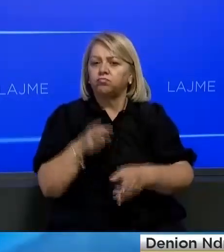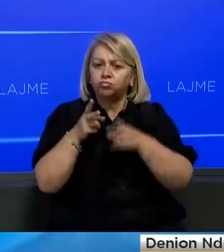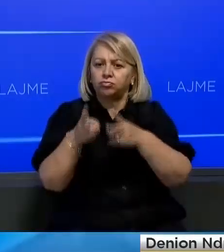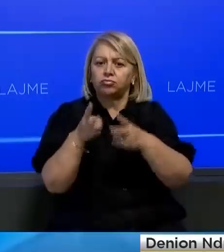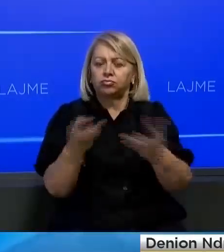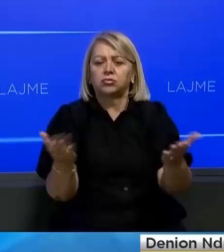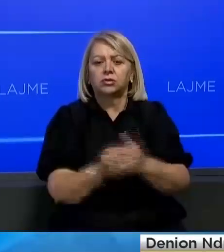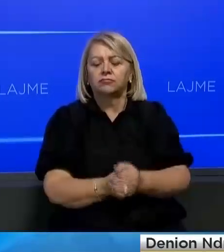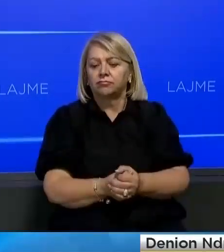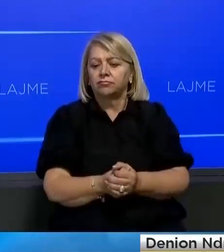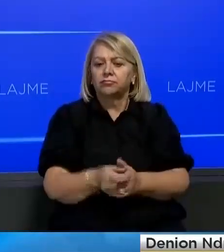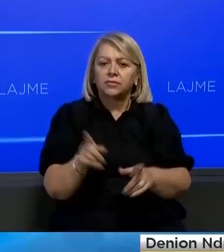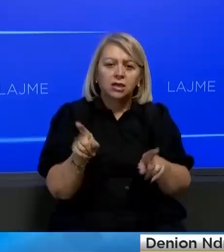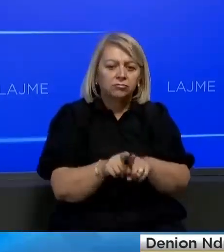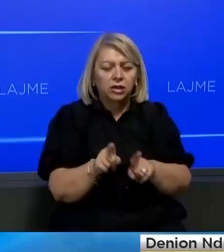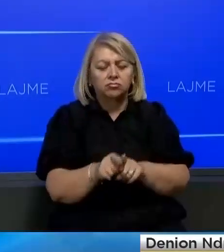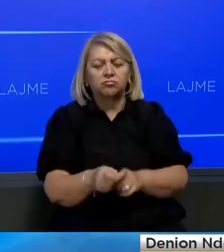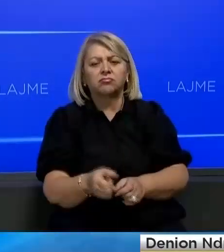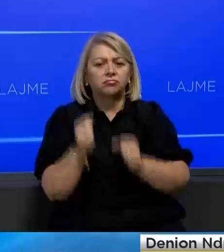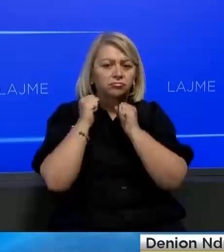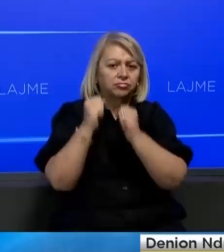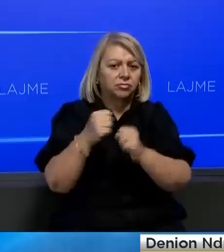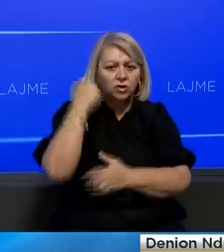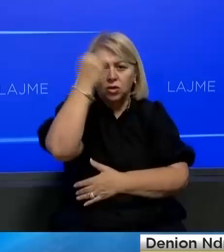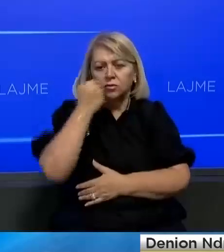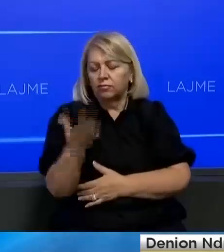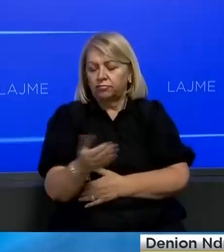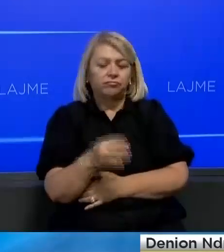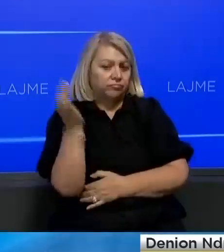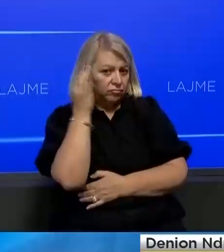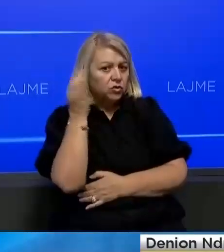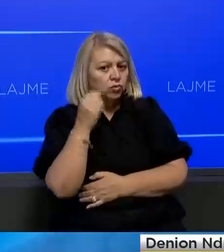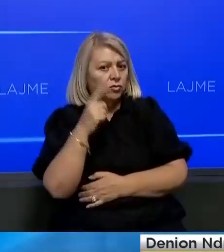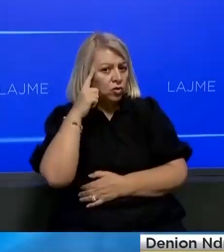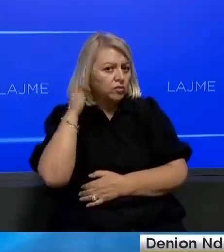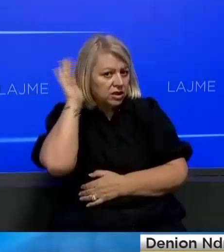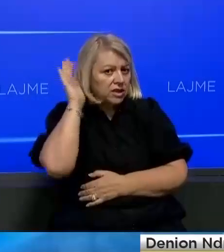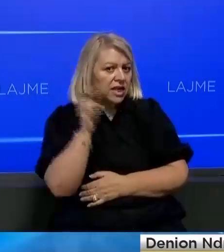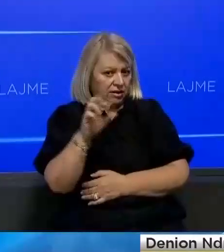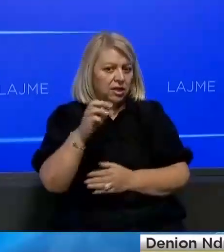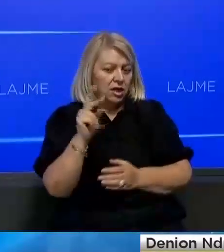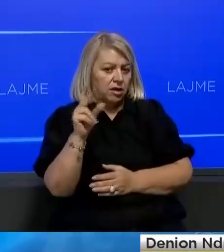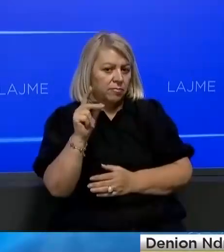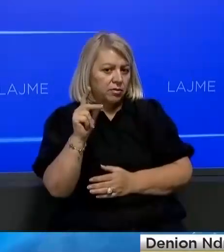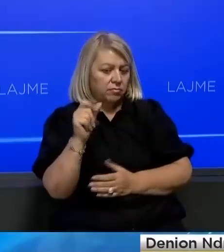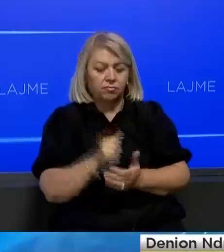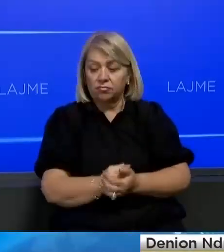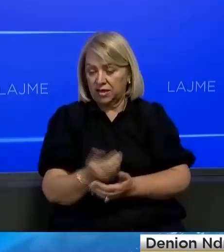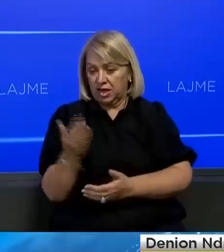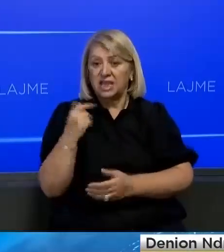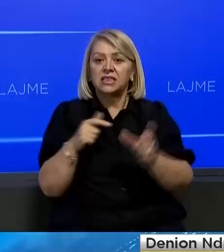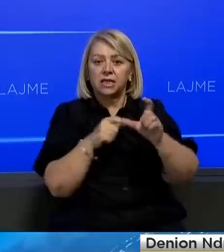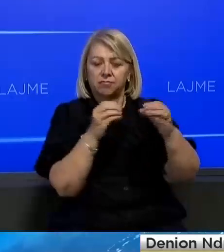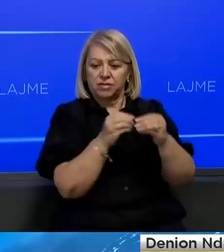se cili sësh ka qënë më me thpik pas shpine nda i Kosovës. Ne edhjuham këriministrin edhi Rama ndërkoj që për arsi i ti Sali